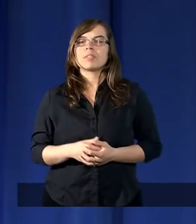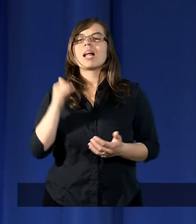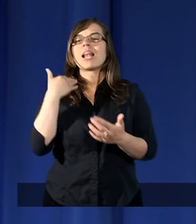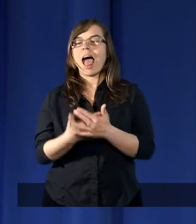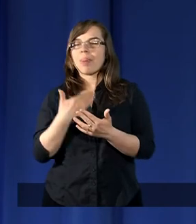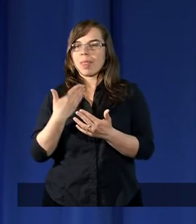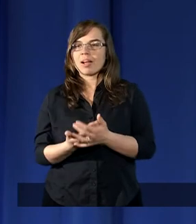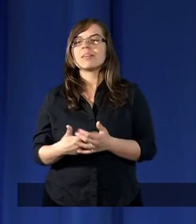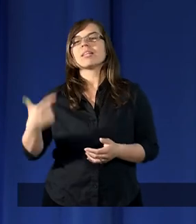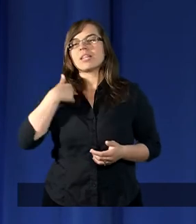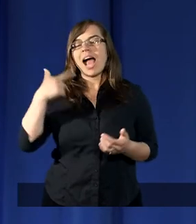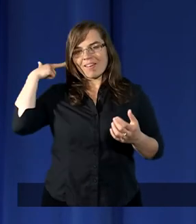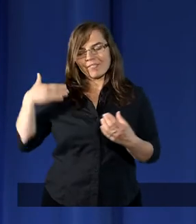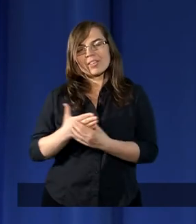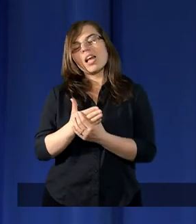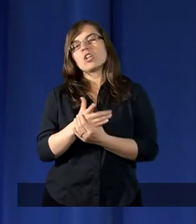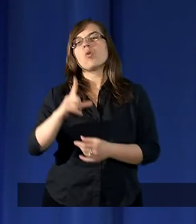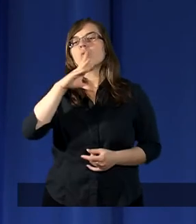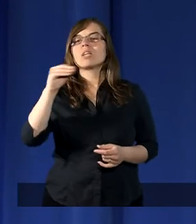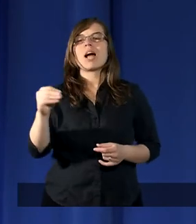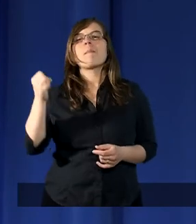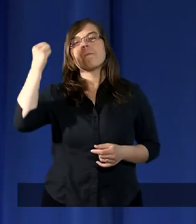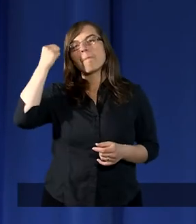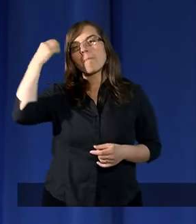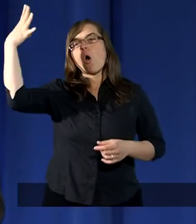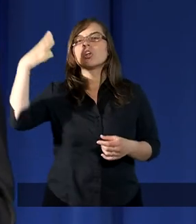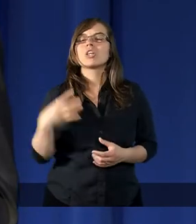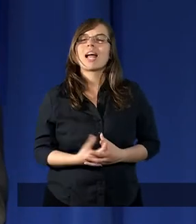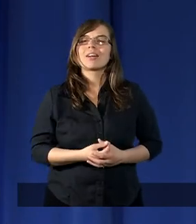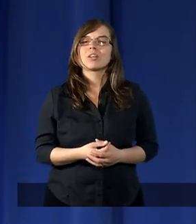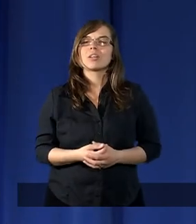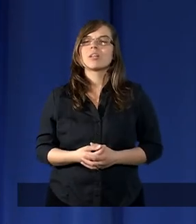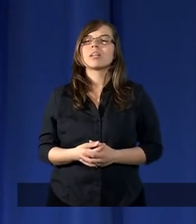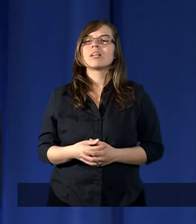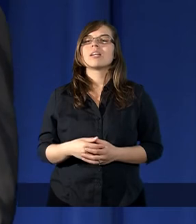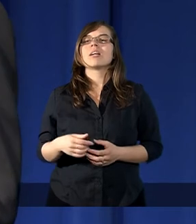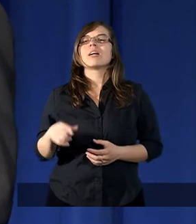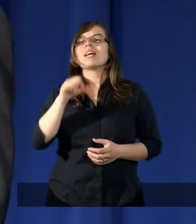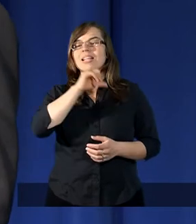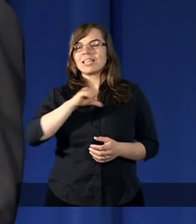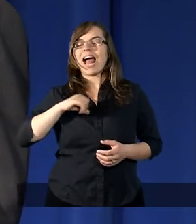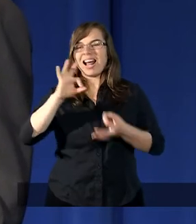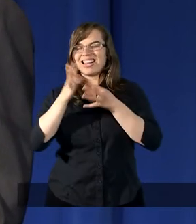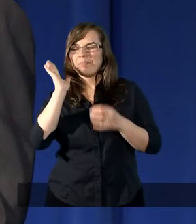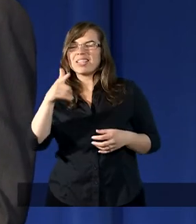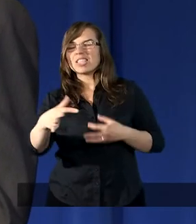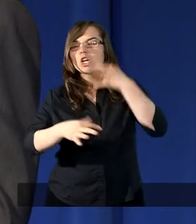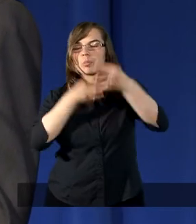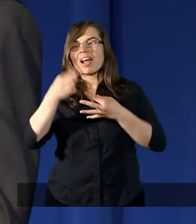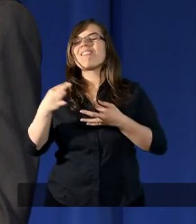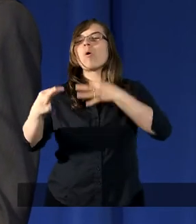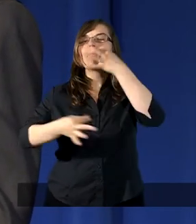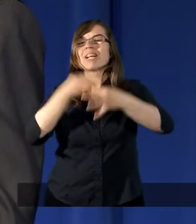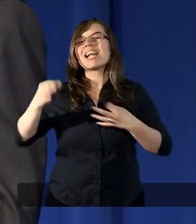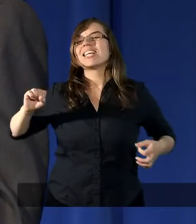I dlatego ja wierzę, że Mojżesz tam, gdy będzie śpiewał tą pieśń